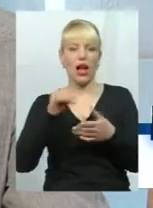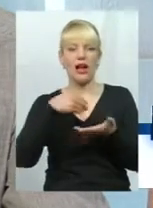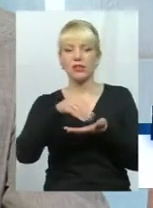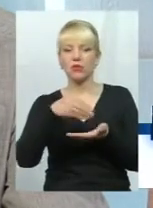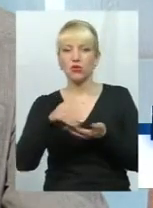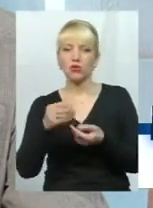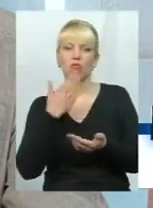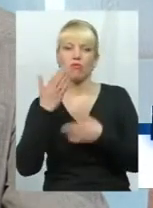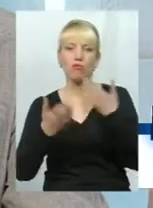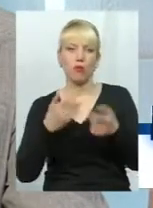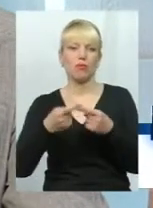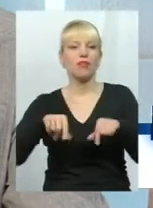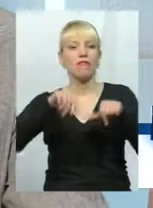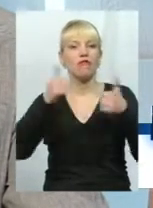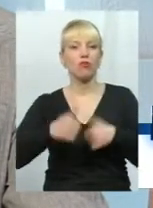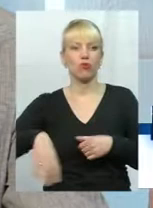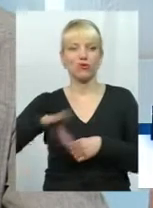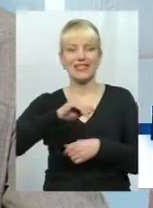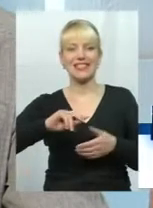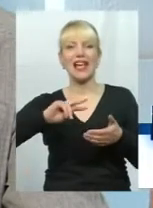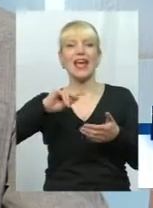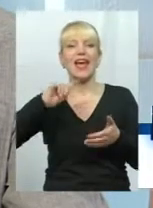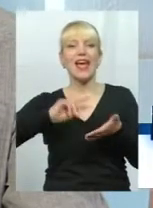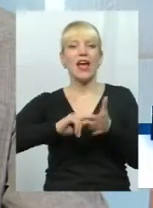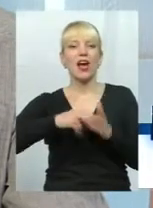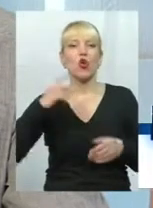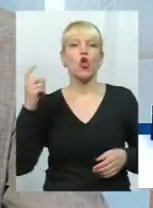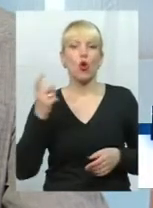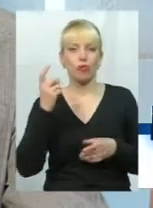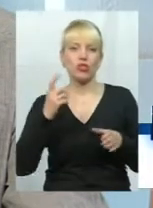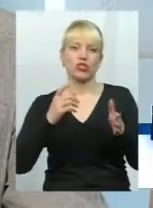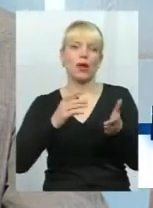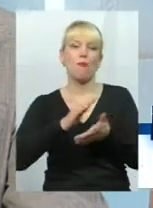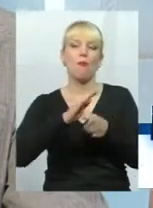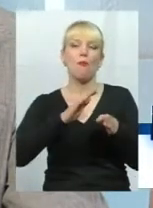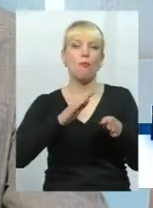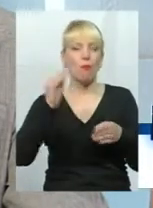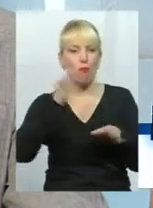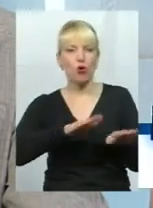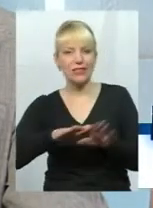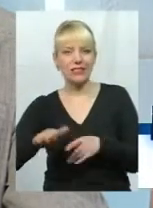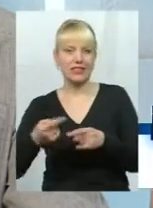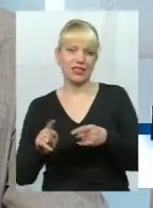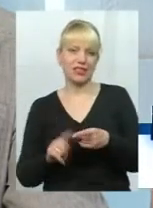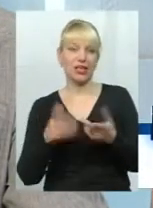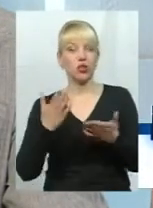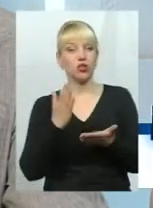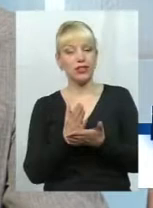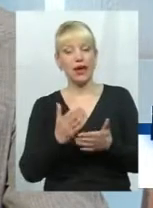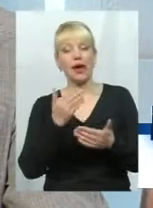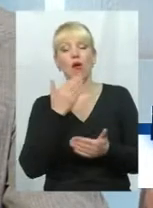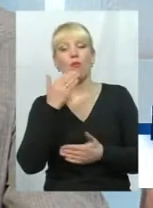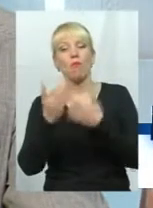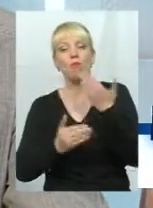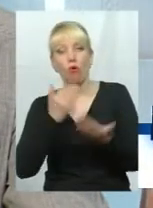попит, власне, і формує всі економічні позиції, котрі існують в країні. Тому що, якщо існує попит, значить, має існувати пропозиція,